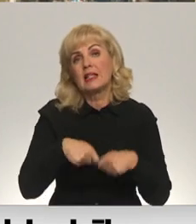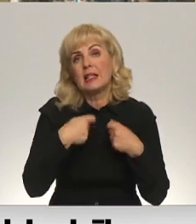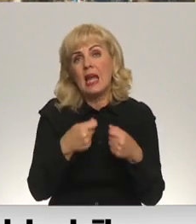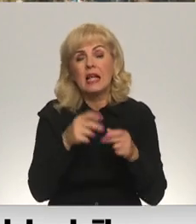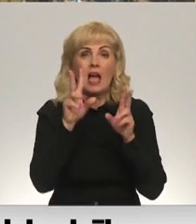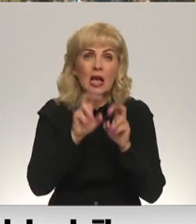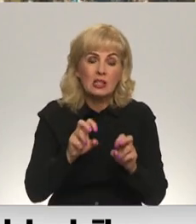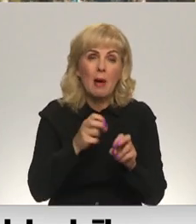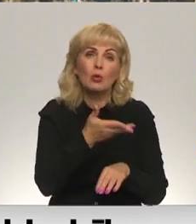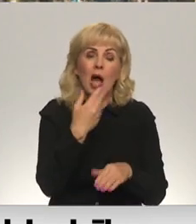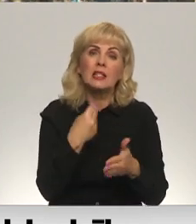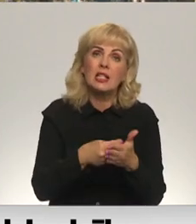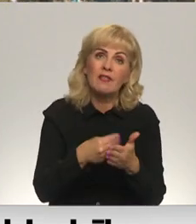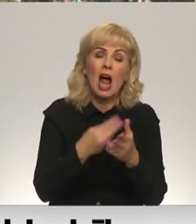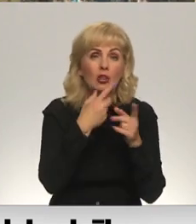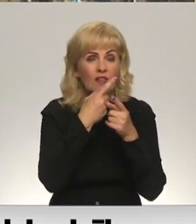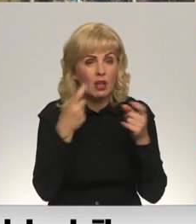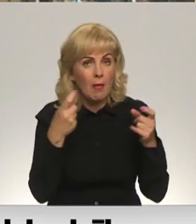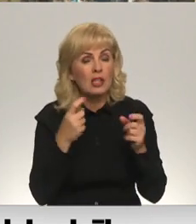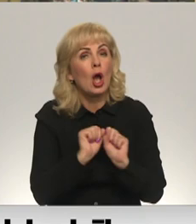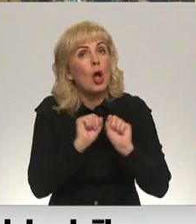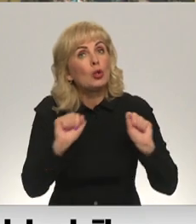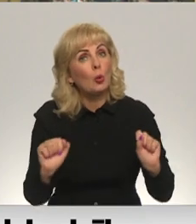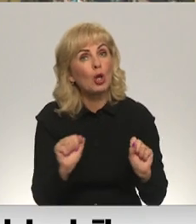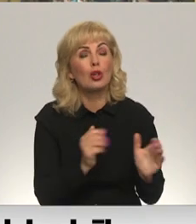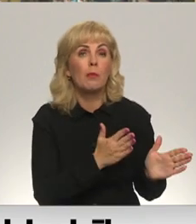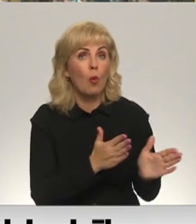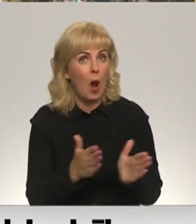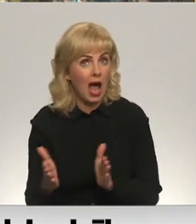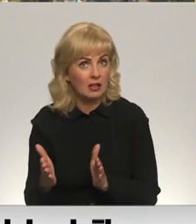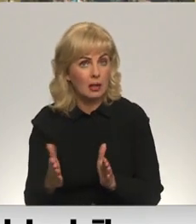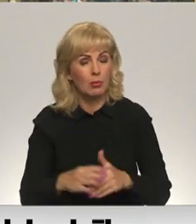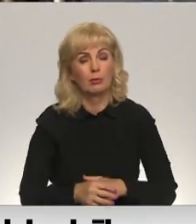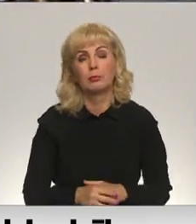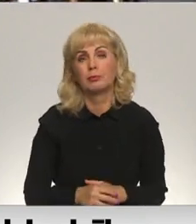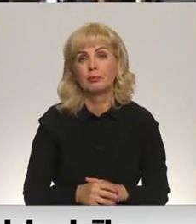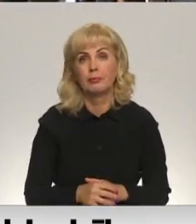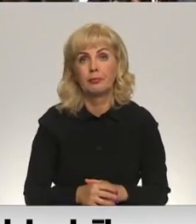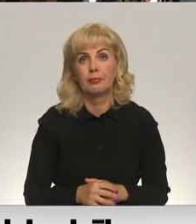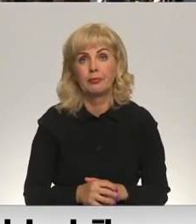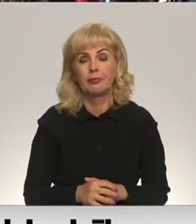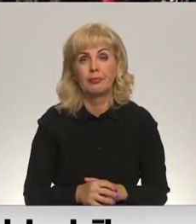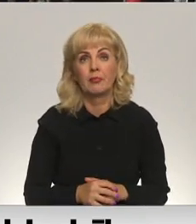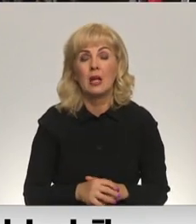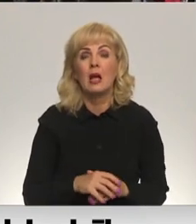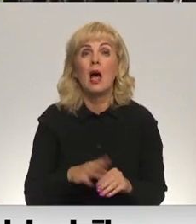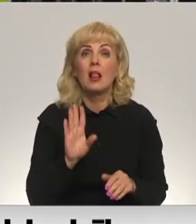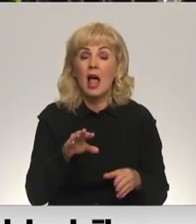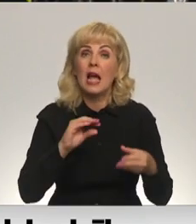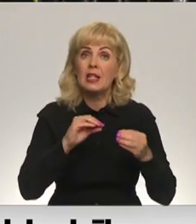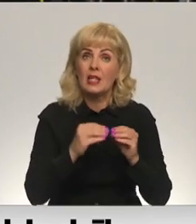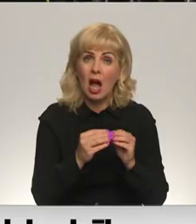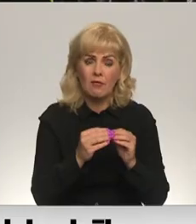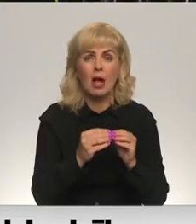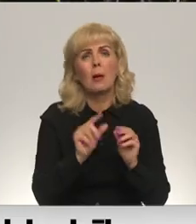aicināti izvērtēt informāciju par drošību un kārtību. Turpinu Madar Līcīte. Lai ar ievērojumu,